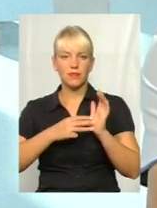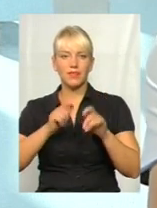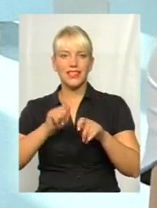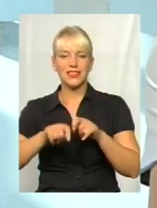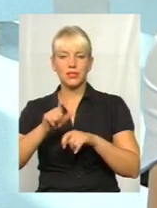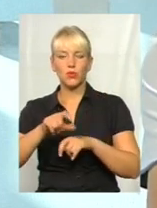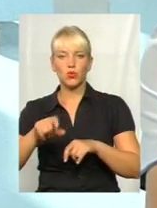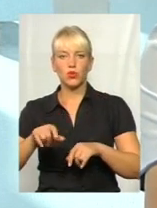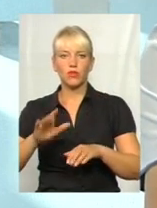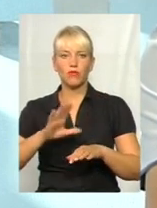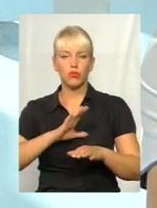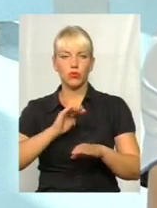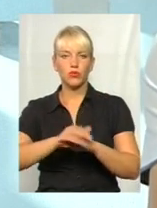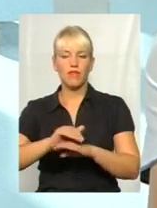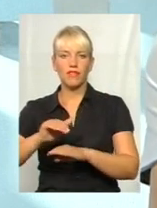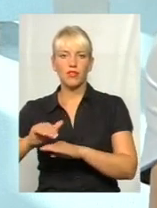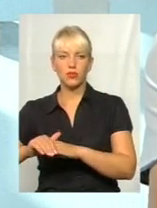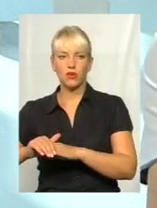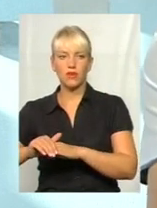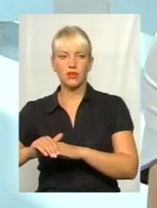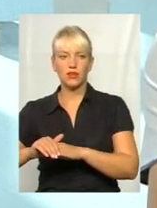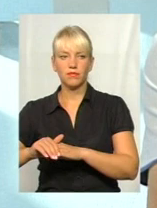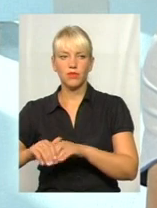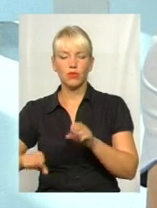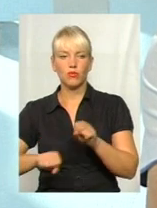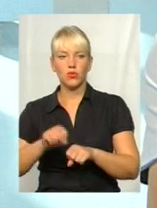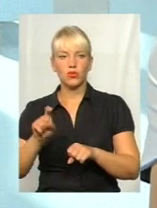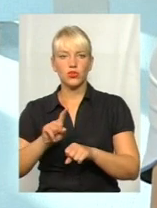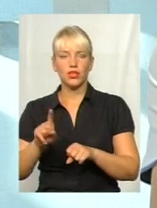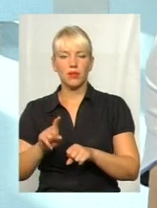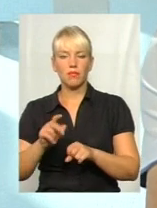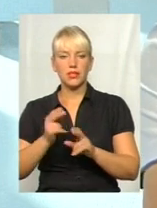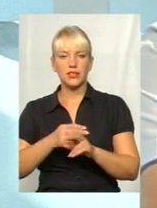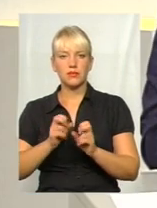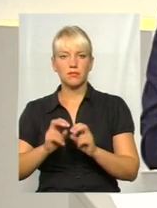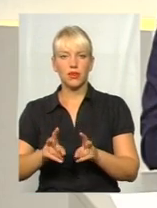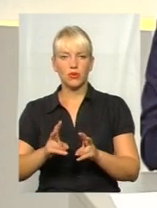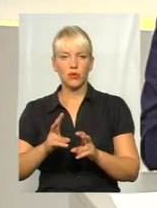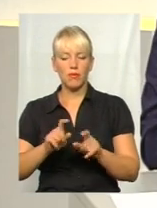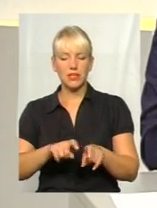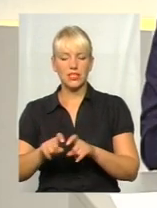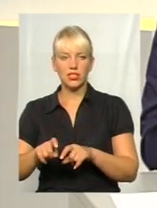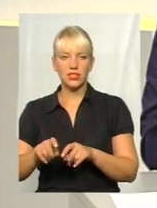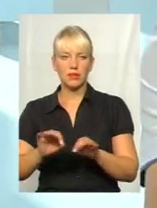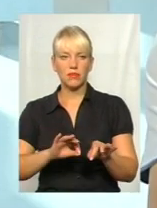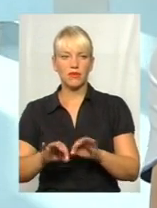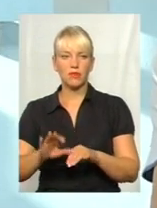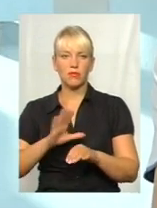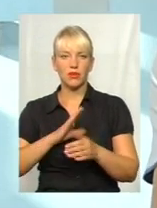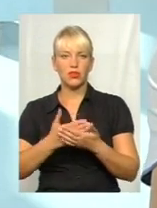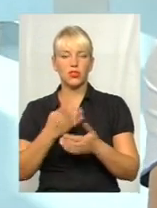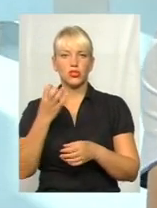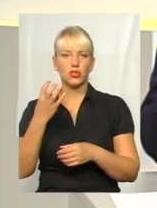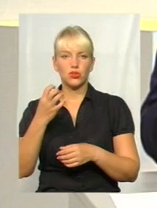в області було зафіксовано порушення, які впливають на безпеку пасажирських перевезень, близько 400.